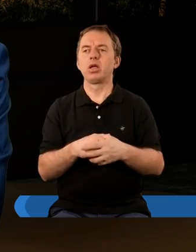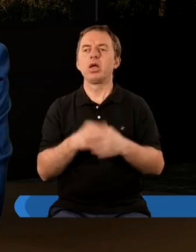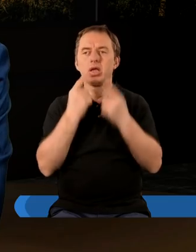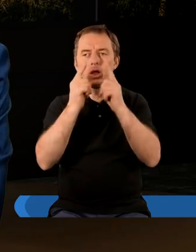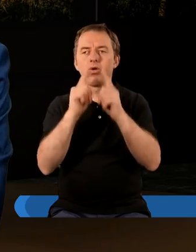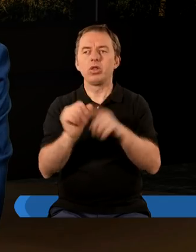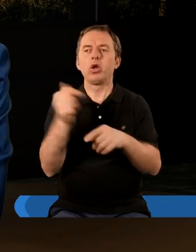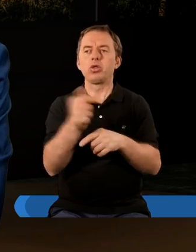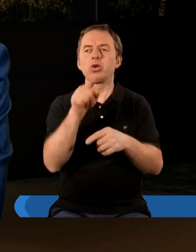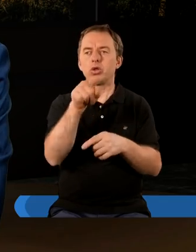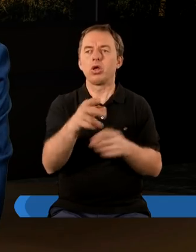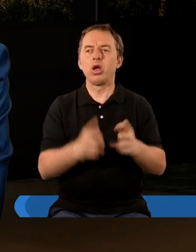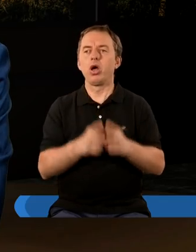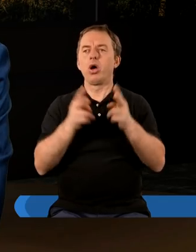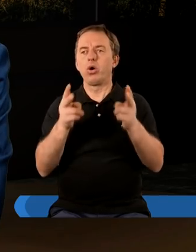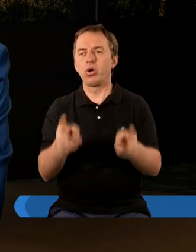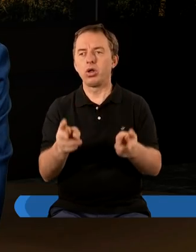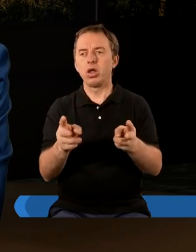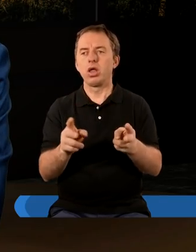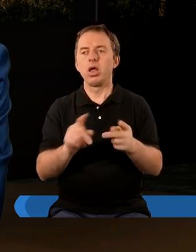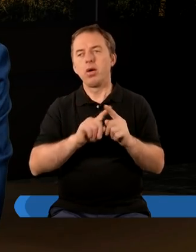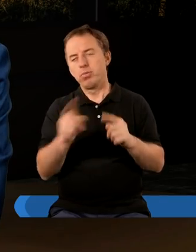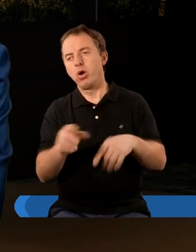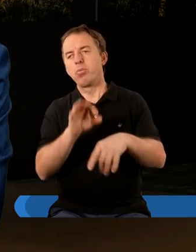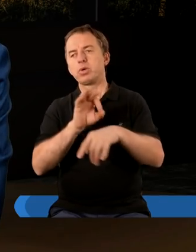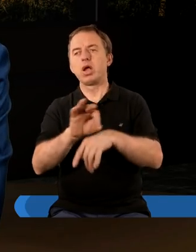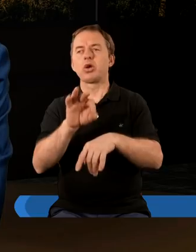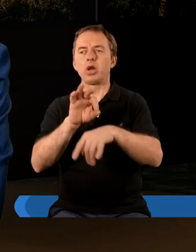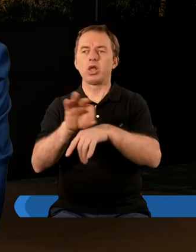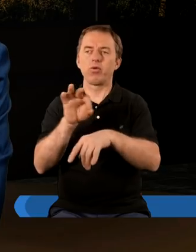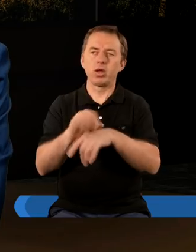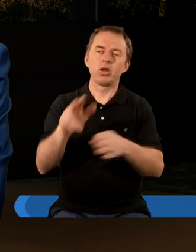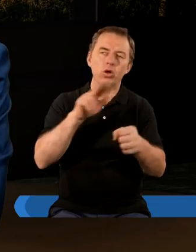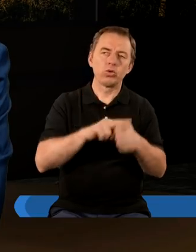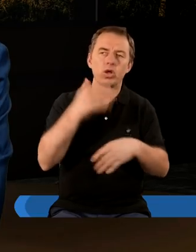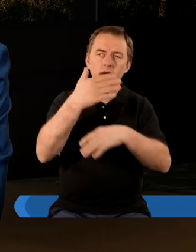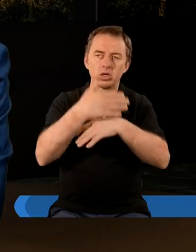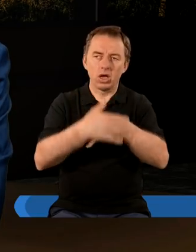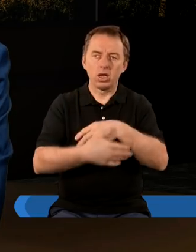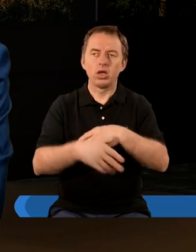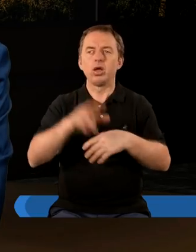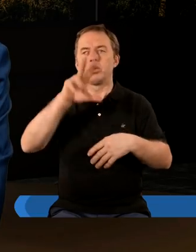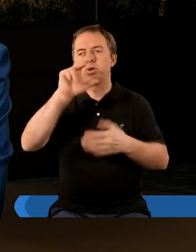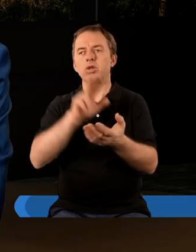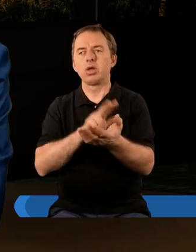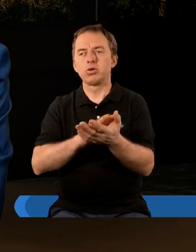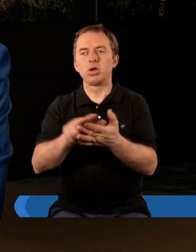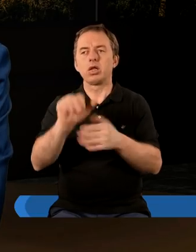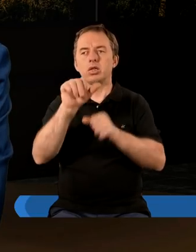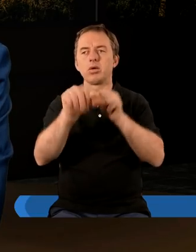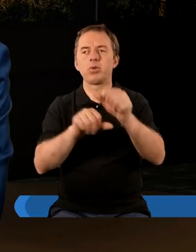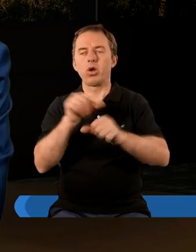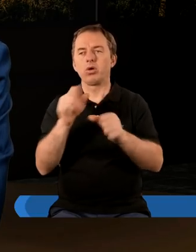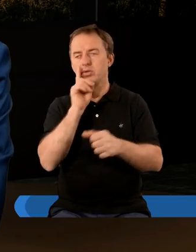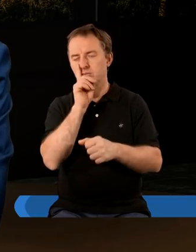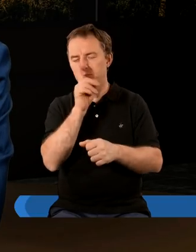Zauważmy, że dotyczy to okresu już po prześladowaniach, które zakończyły się w 313 roku.